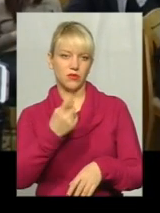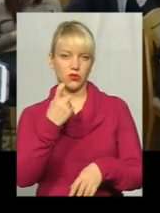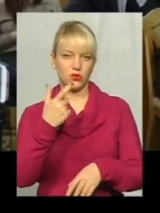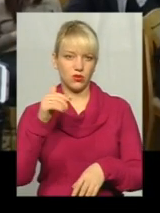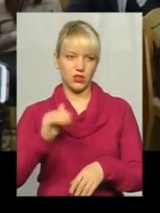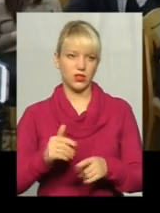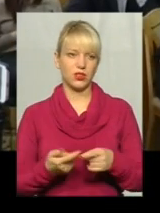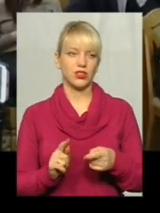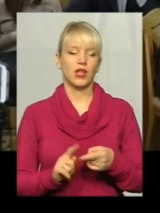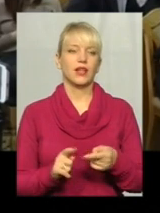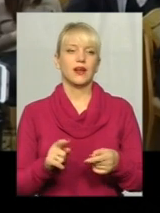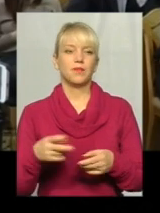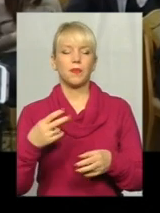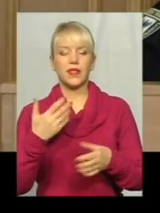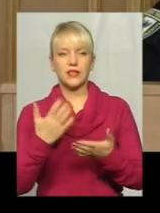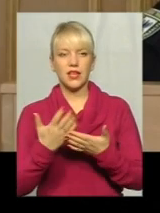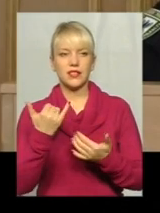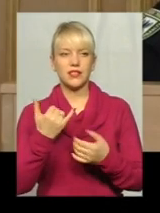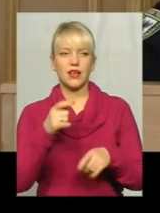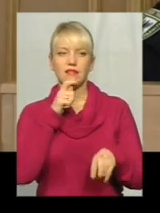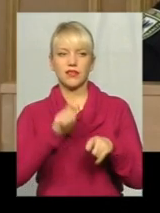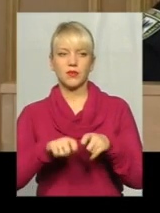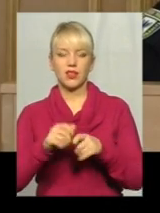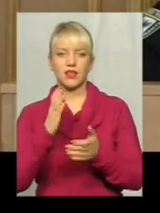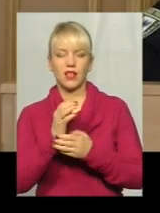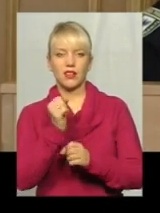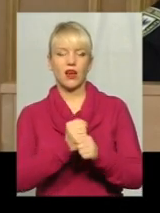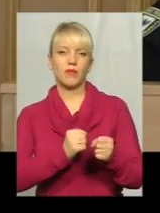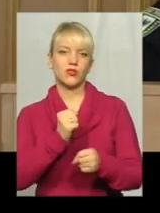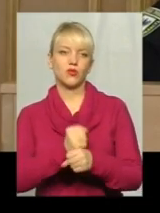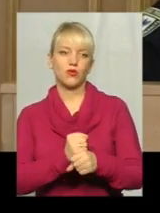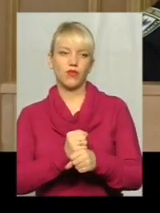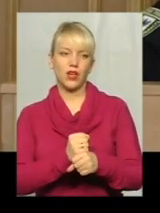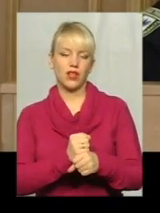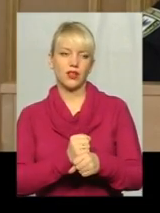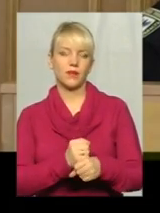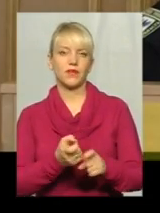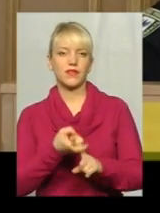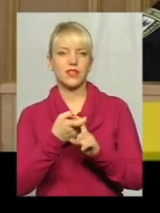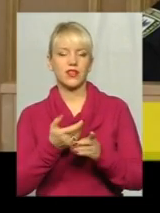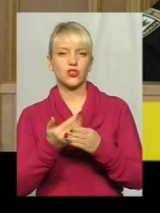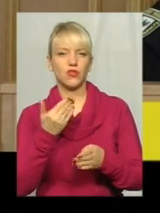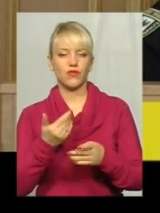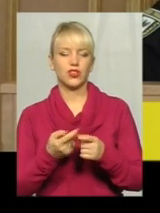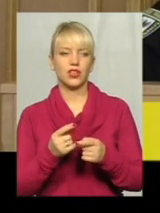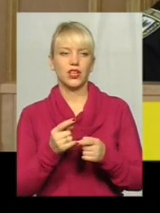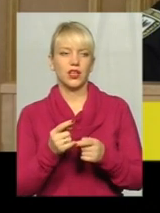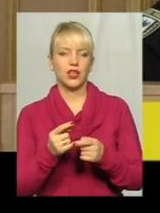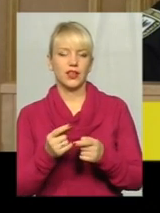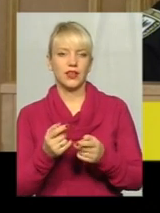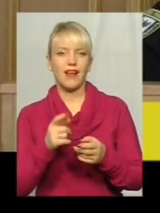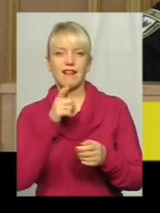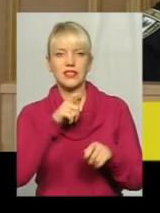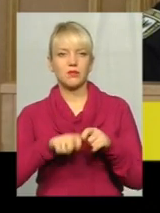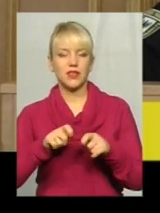підпалів, призначений ряд експертиз. Є на працювання. В залежності від того, від надходжених експертиз, ми вже будемо